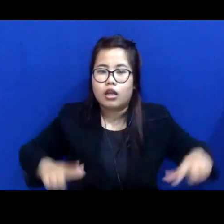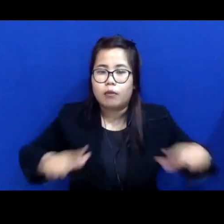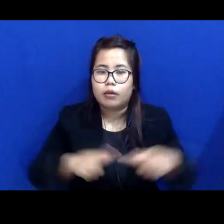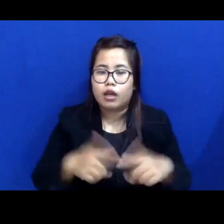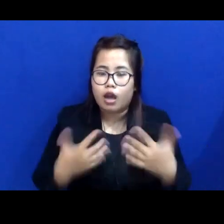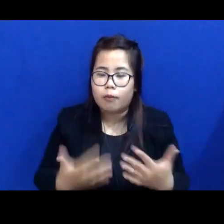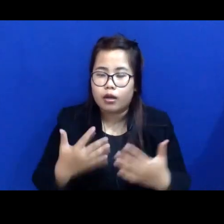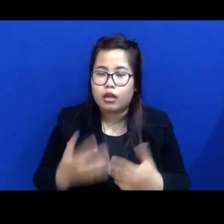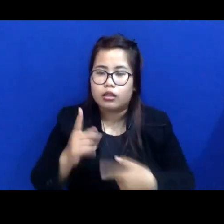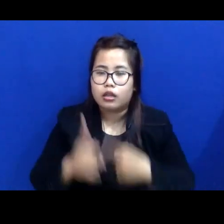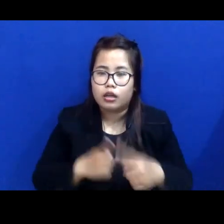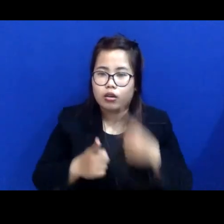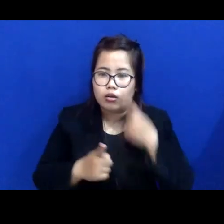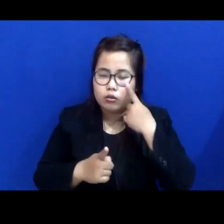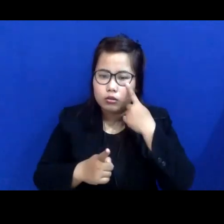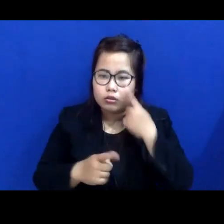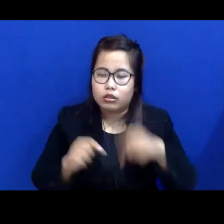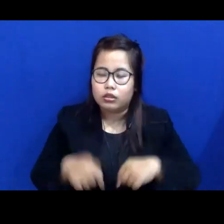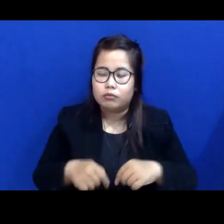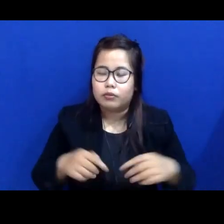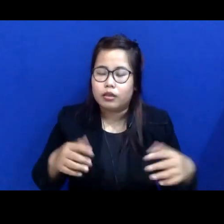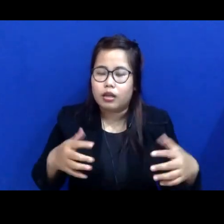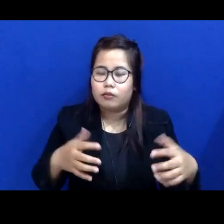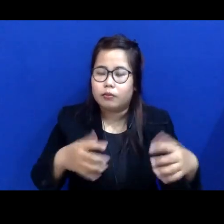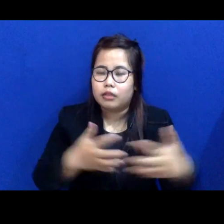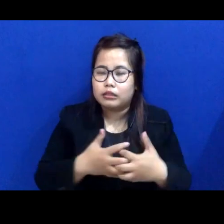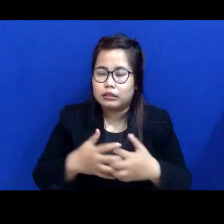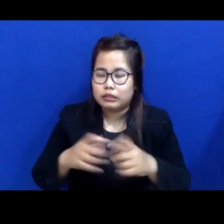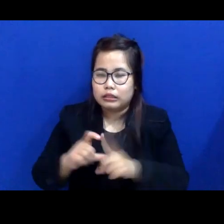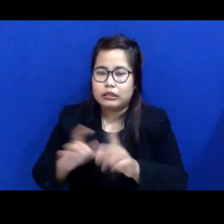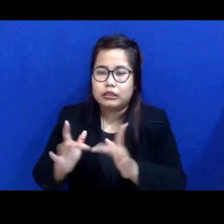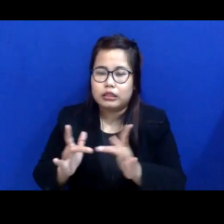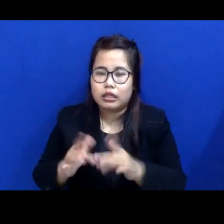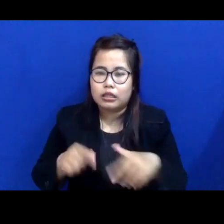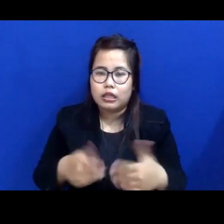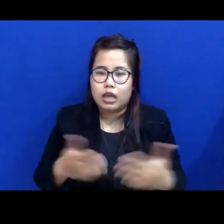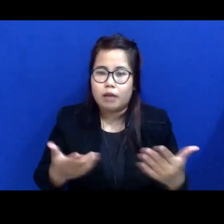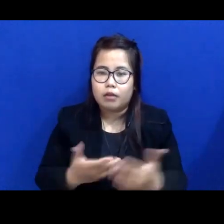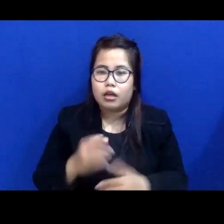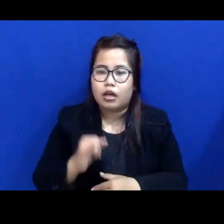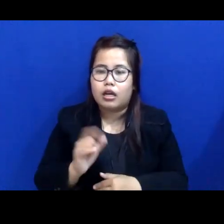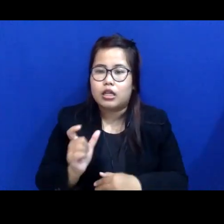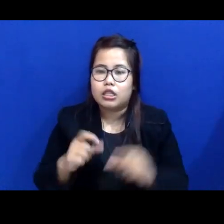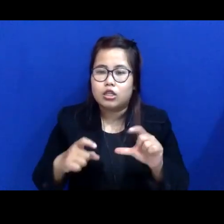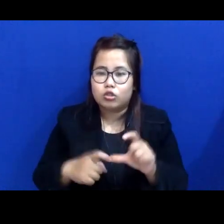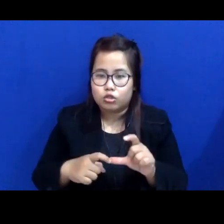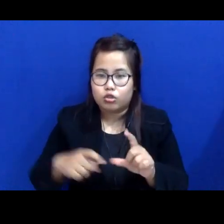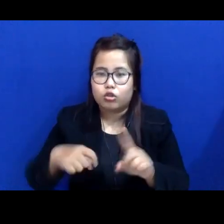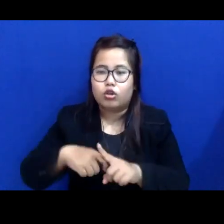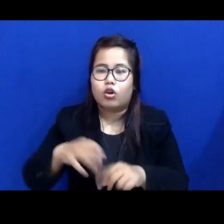digital ini merupakan ius constitutum atau ka ius constituendum di Indonesia.